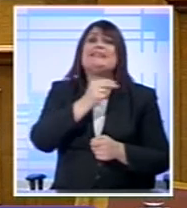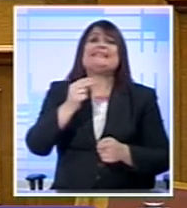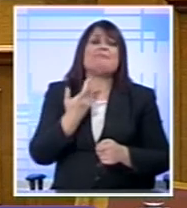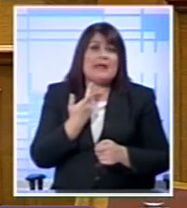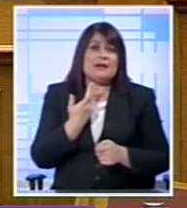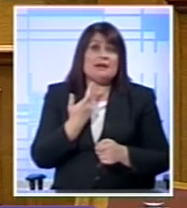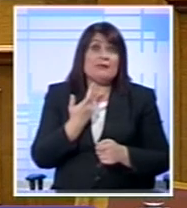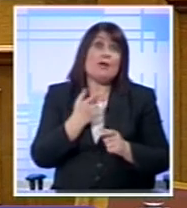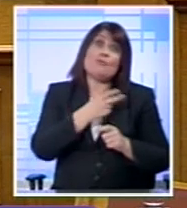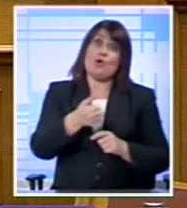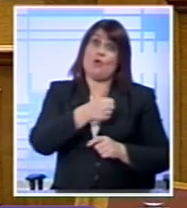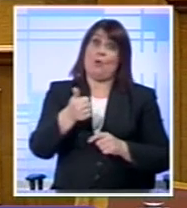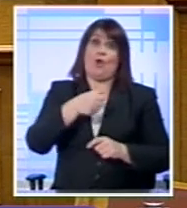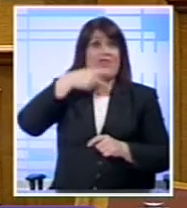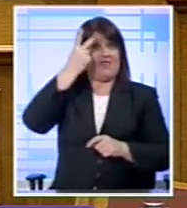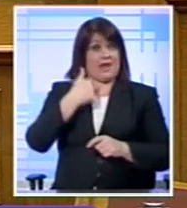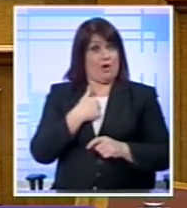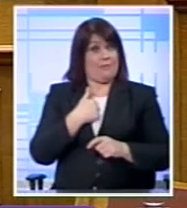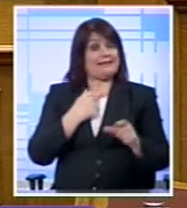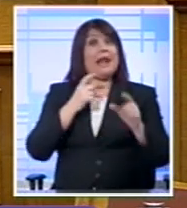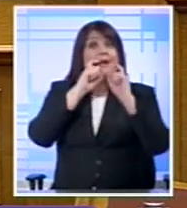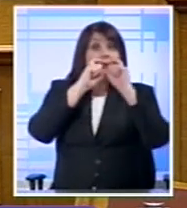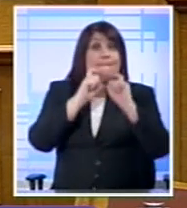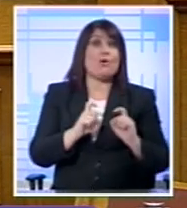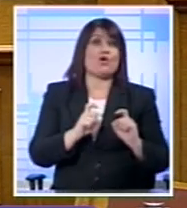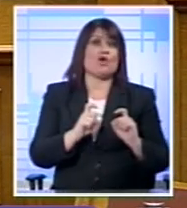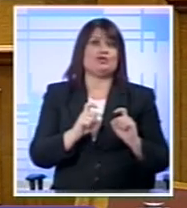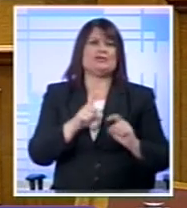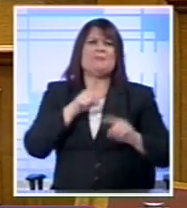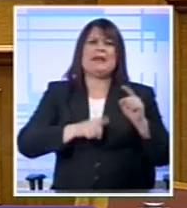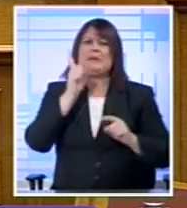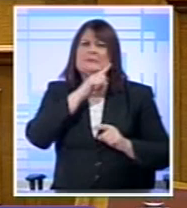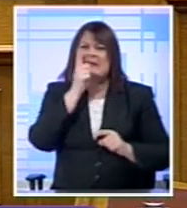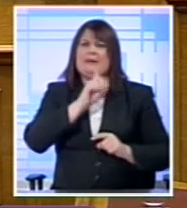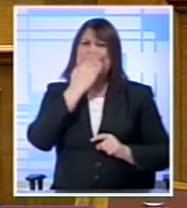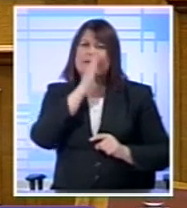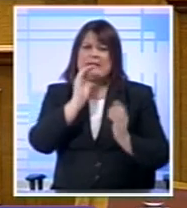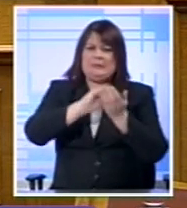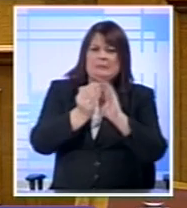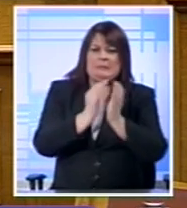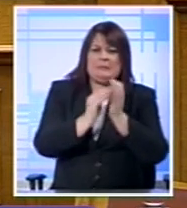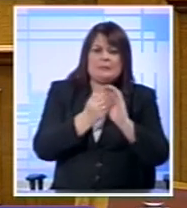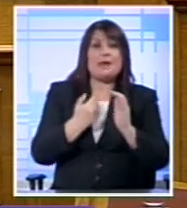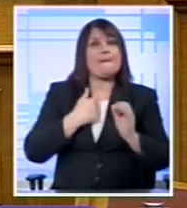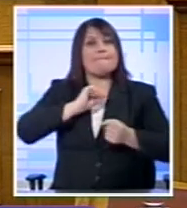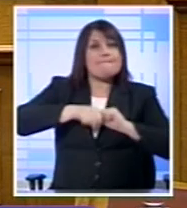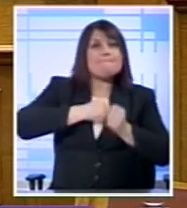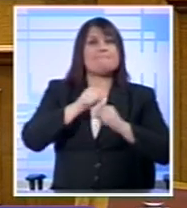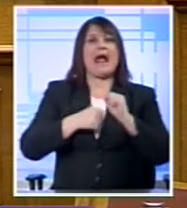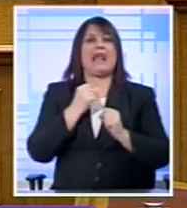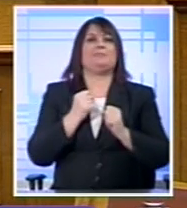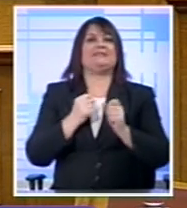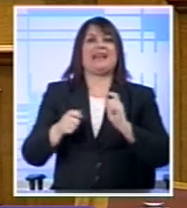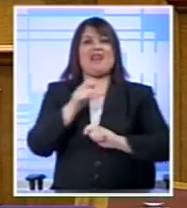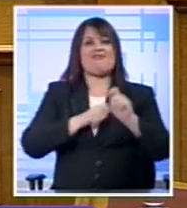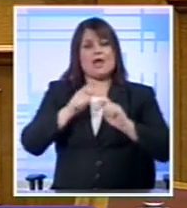δικαιώματα Μέσα σε έναν οριμαγτό Λαϊκισμού, υποκρισίας, ψεμάτων Συνομοσιολογίας πάλεψα Για να στηθεί από